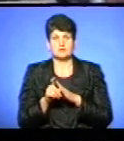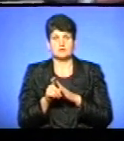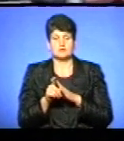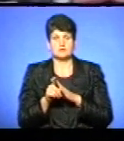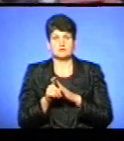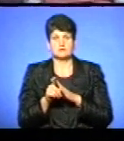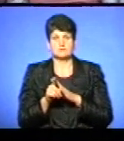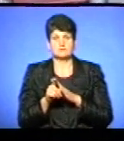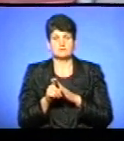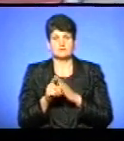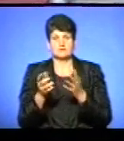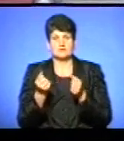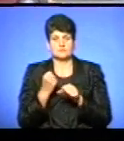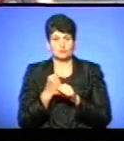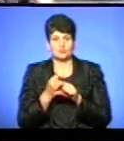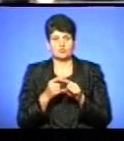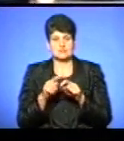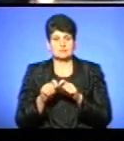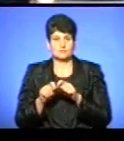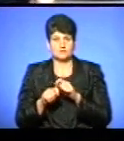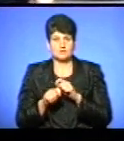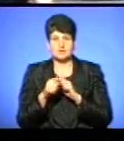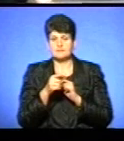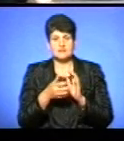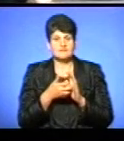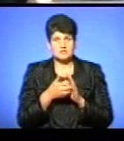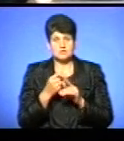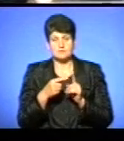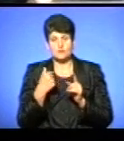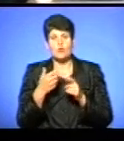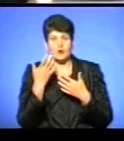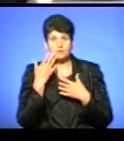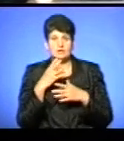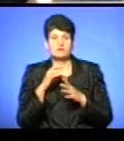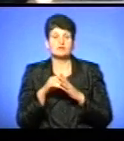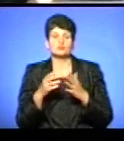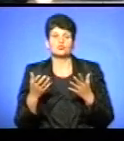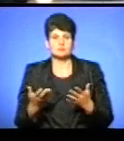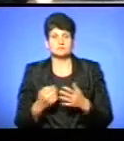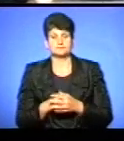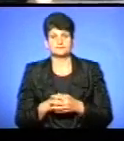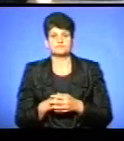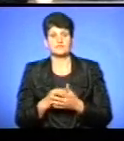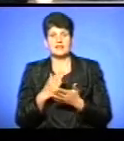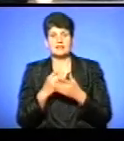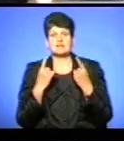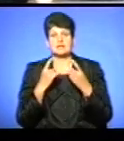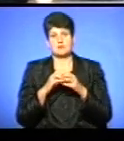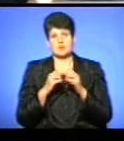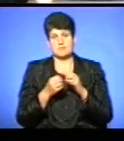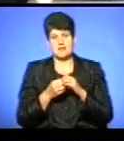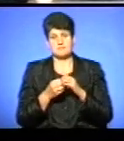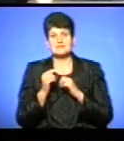жаль, я думаю, що у них вистачить півроку. Ну, але вже коли введуть, тоді введуть. Є велика проблема з